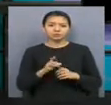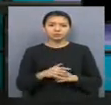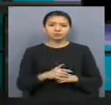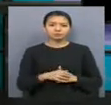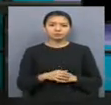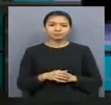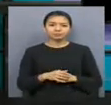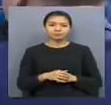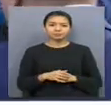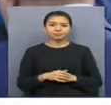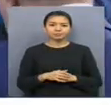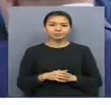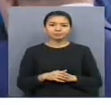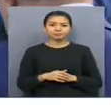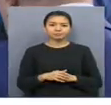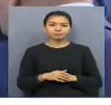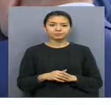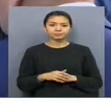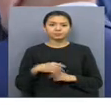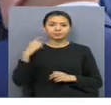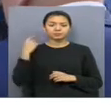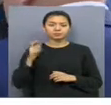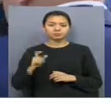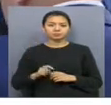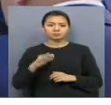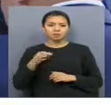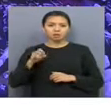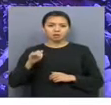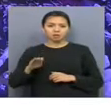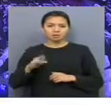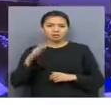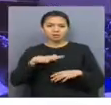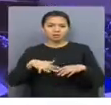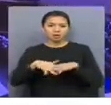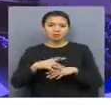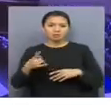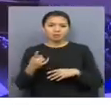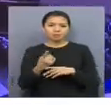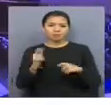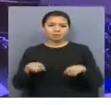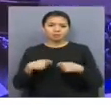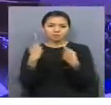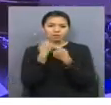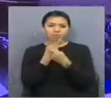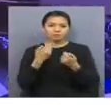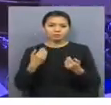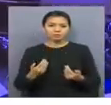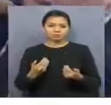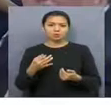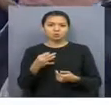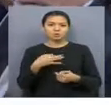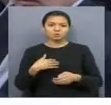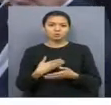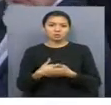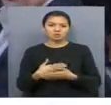шол ұжысайық. Ел президенті Қасым Жомар Туқаев қалыққа алғашқы жолдауынарнады. Осыған орай облыс активы